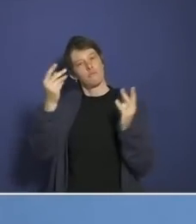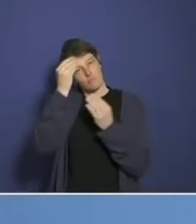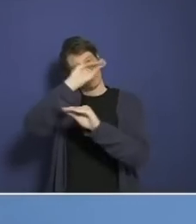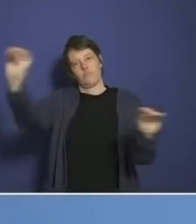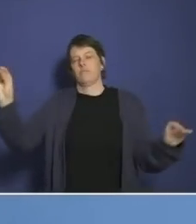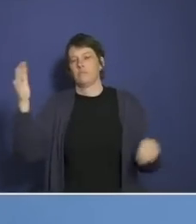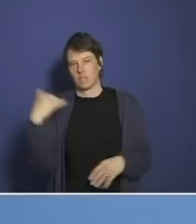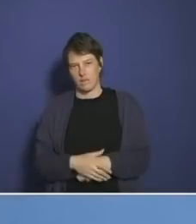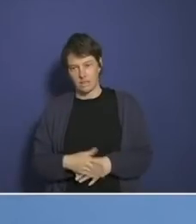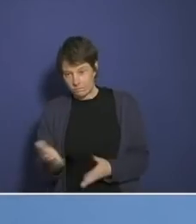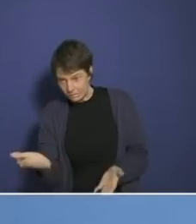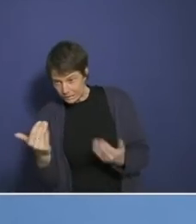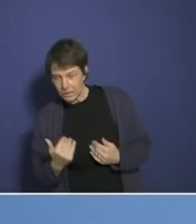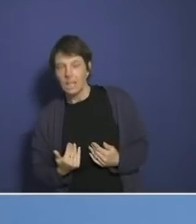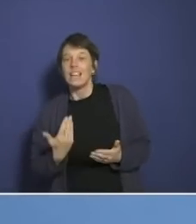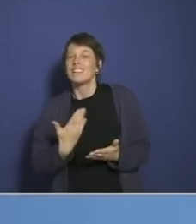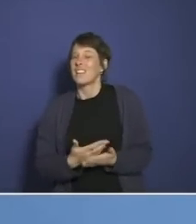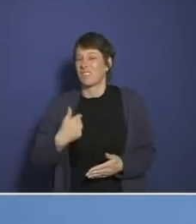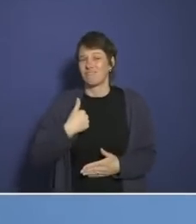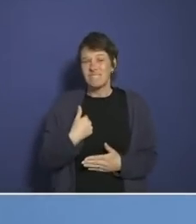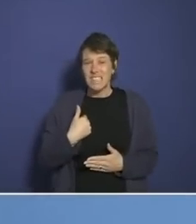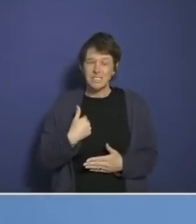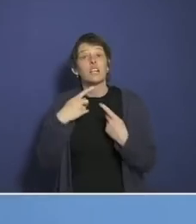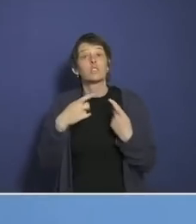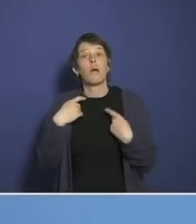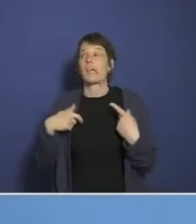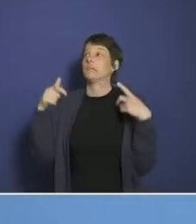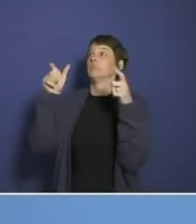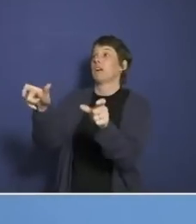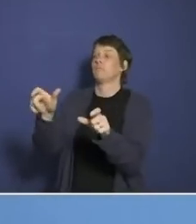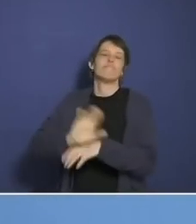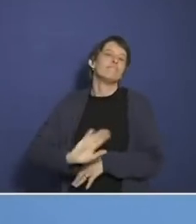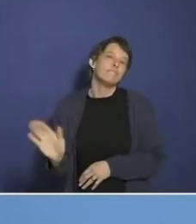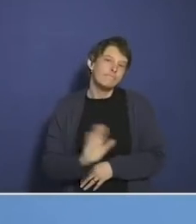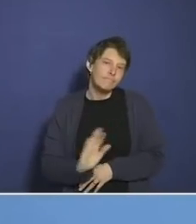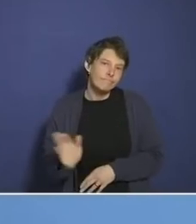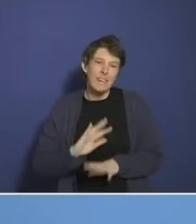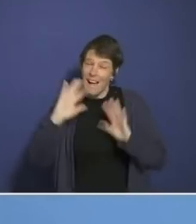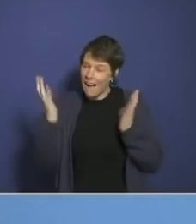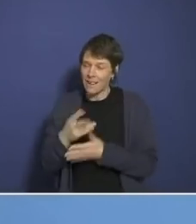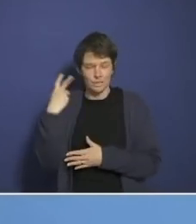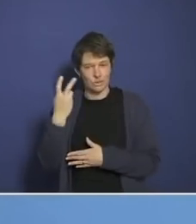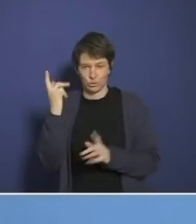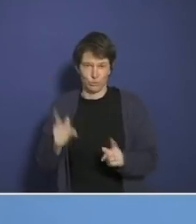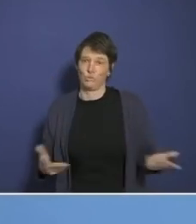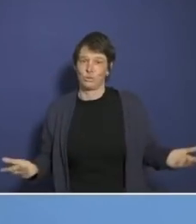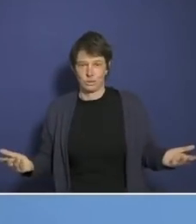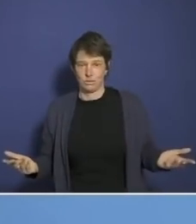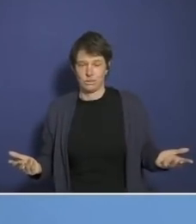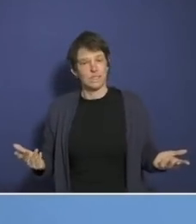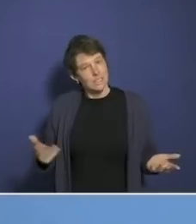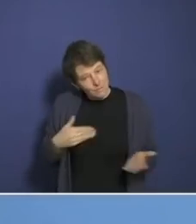Ich bin daher sehr pessimistisch. Gott sei Dank. Man muss einfach alles versuchen, einfach nichts